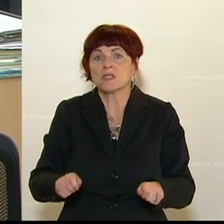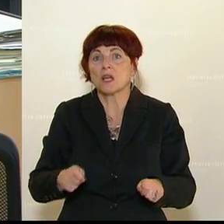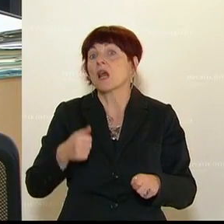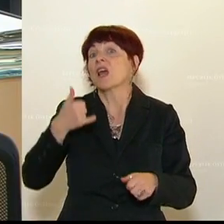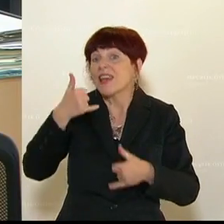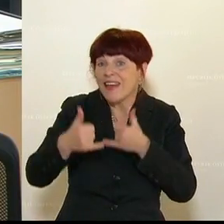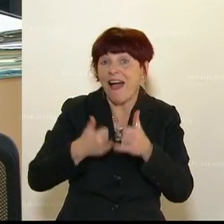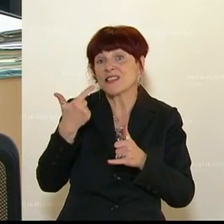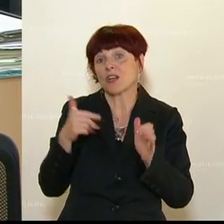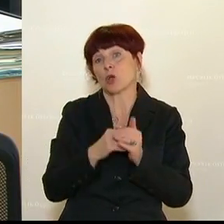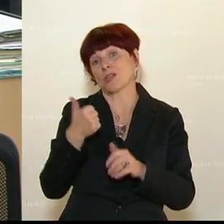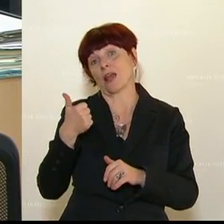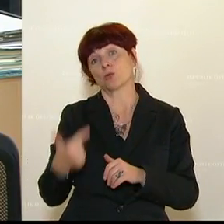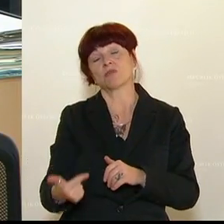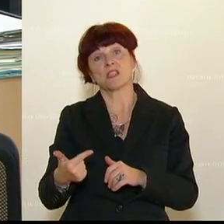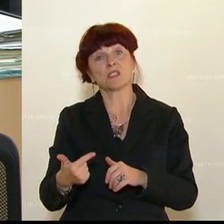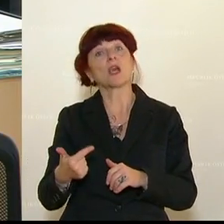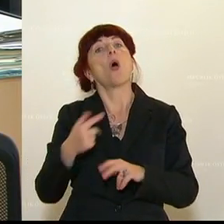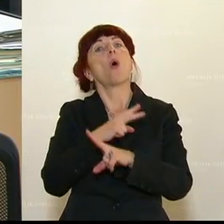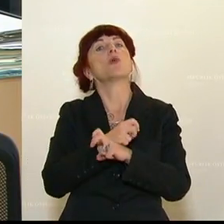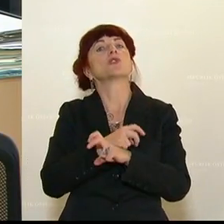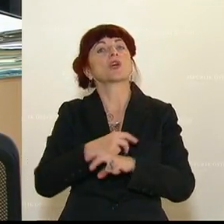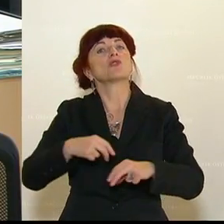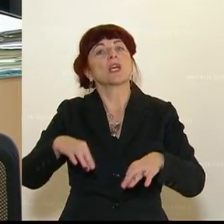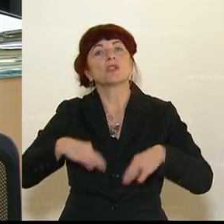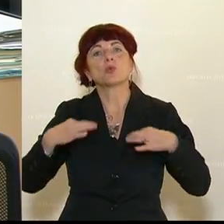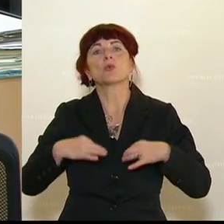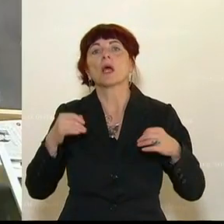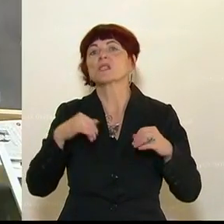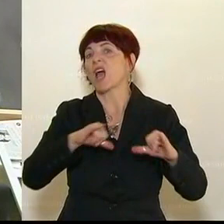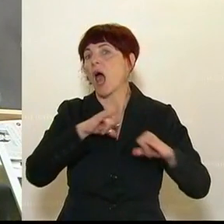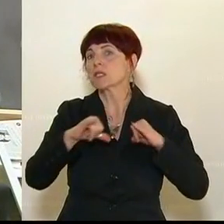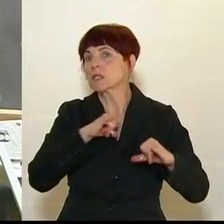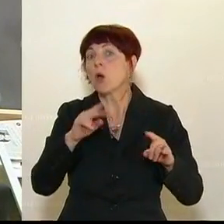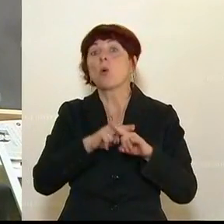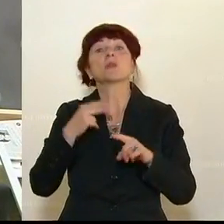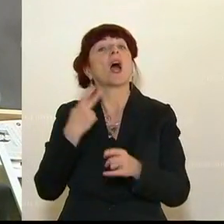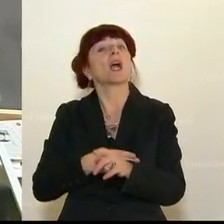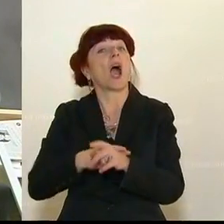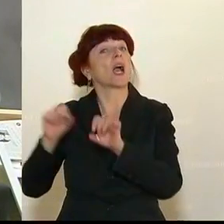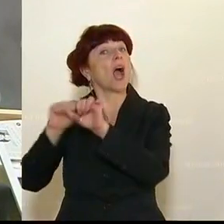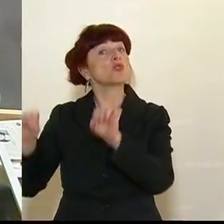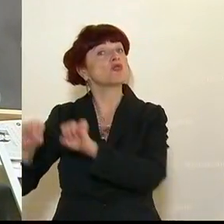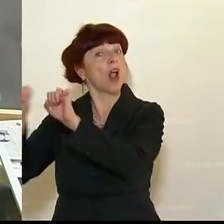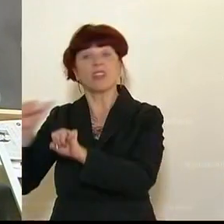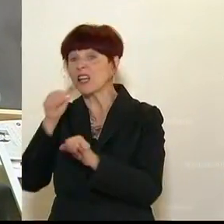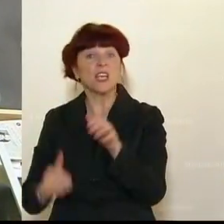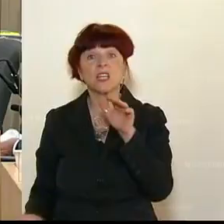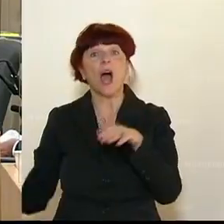wo die gesamte Finanzierung der österreichischen Gesundheitskasse unter Krankenanstalten in Österreich nicht abgedeckt ist. Ich bitte wirklich,